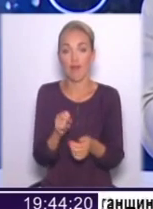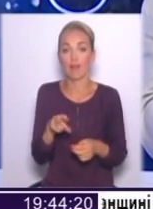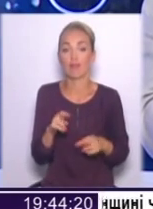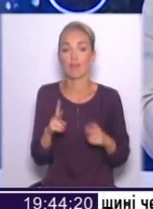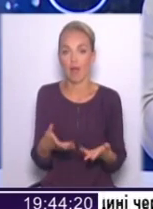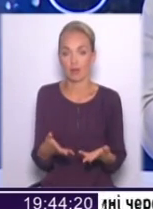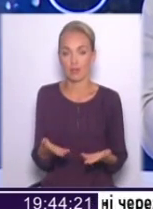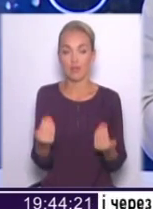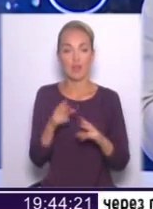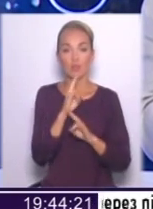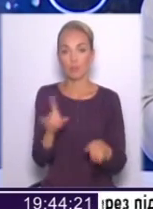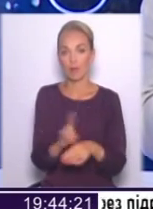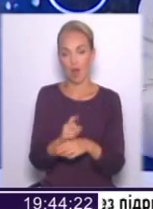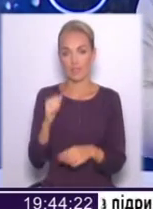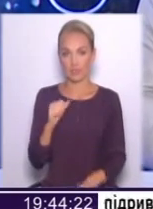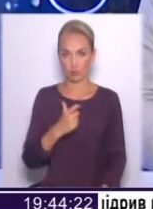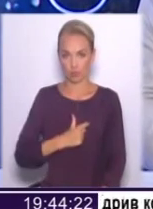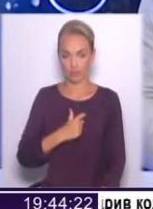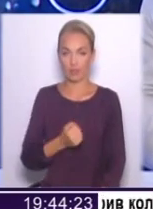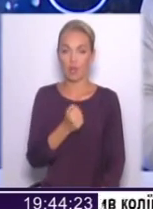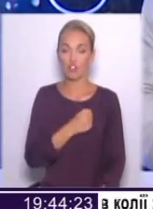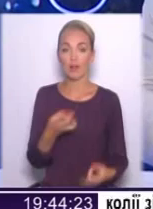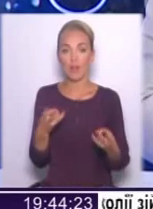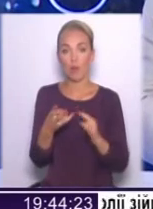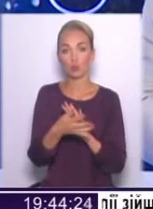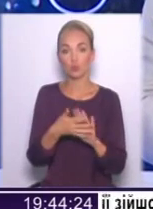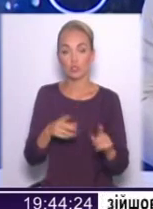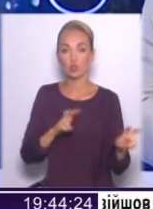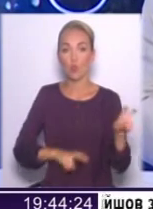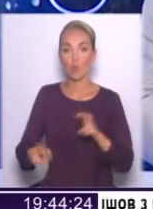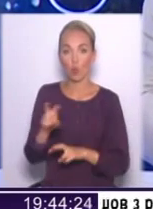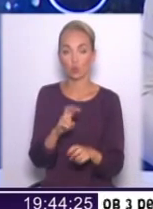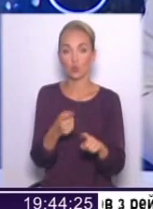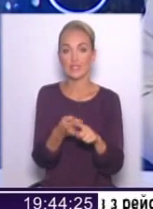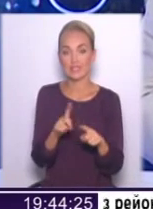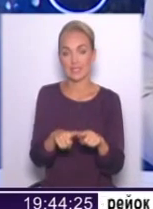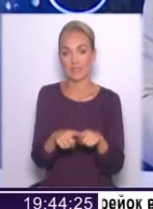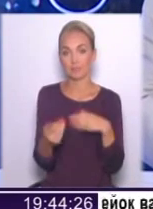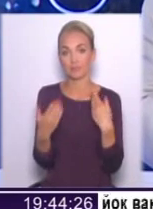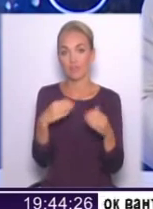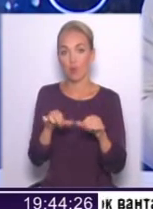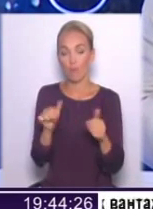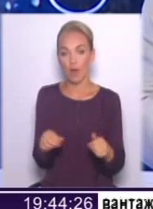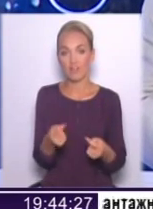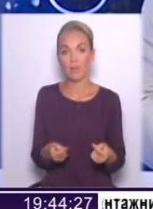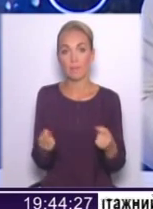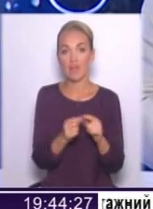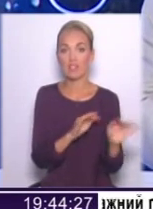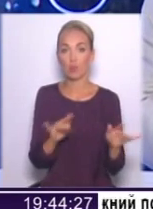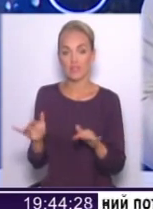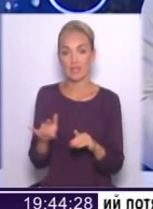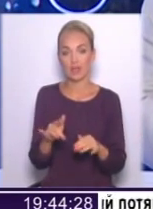Тобто, давайте не будемо брехати самим собі. На жаль, треба розуміти, що пошук цих форматів в певних процесах триває